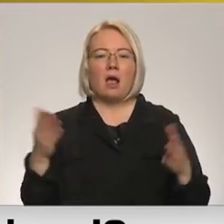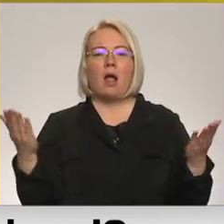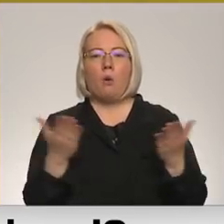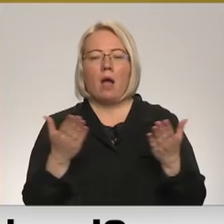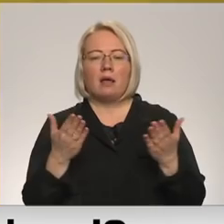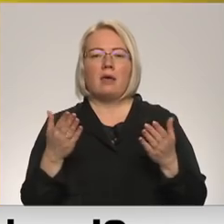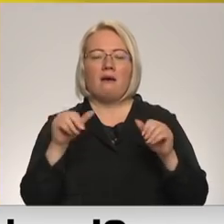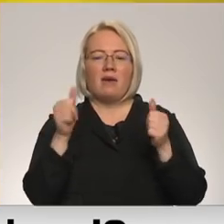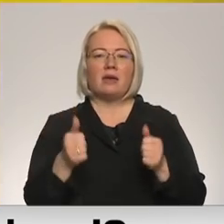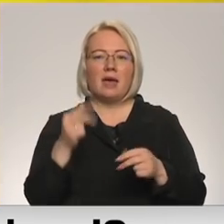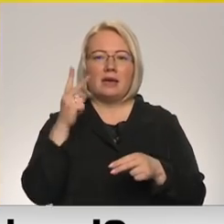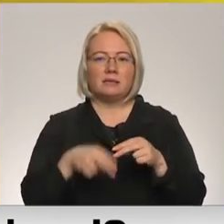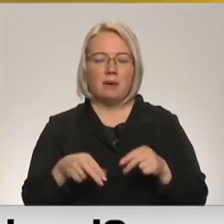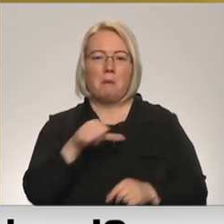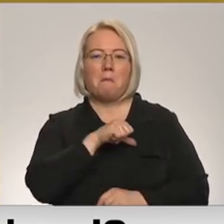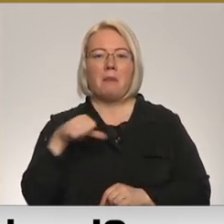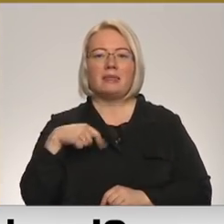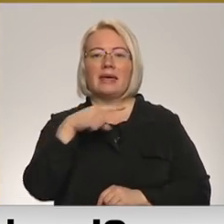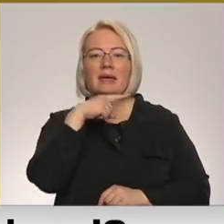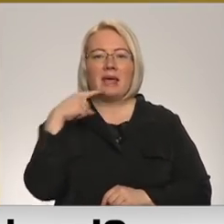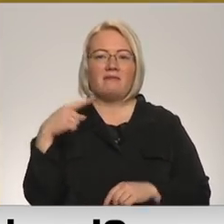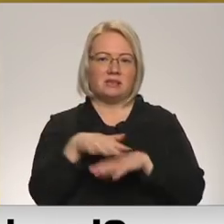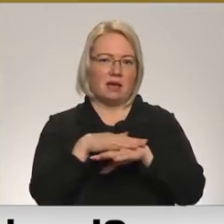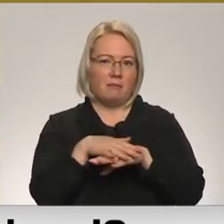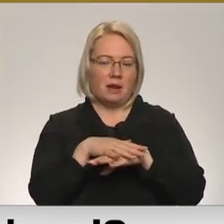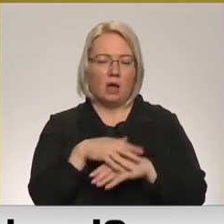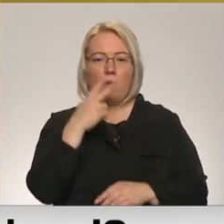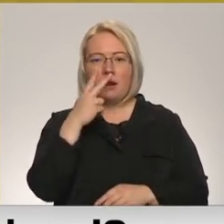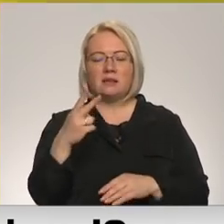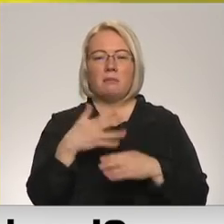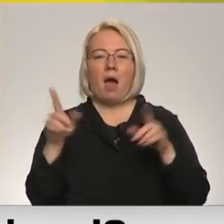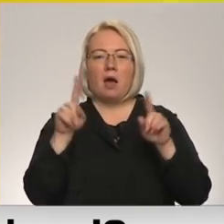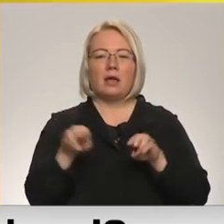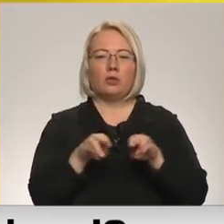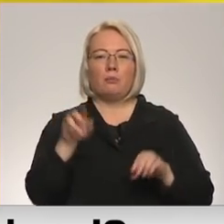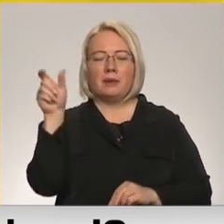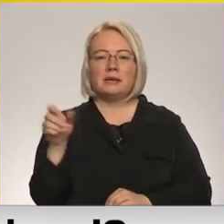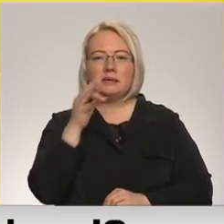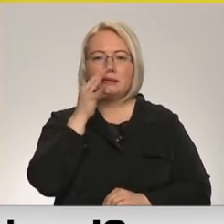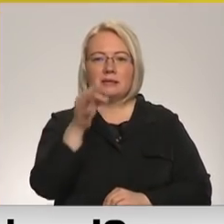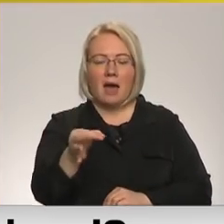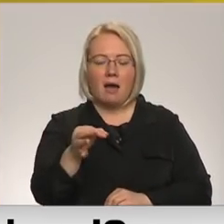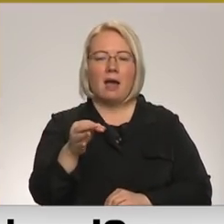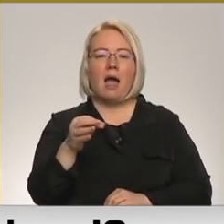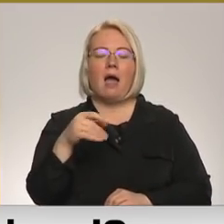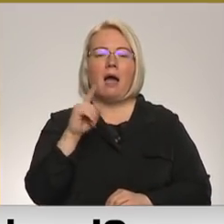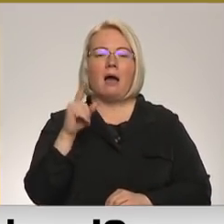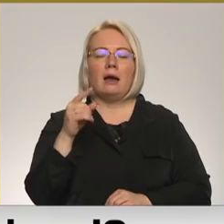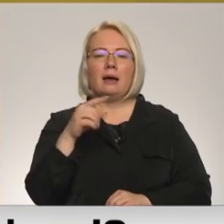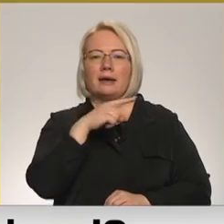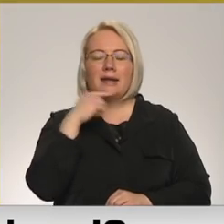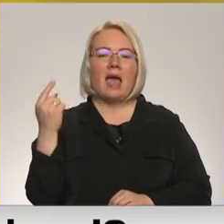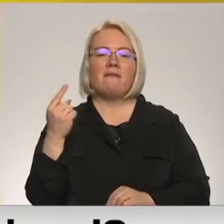veidā izbeigt, ir pati Krievijas sabiedrība. Tas, ko mēs redzam, ārliet ministrs saka, ka Krievija slēdzas nos no pasaules, aizvērst